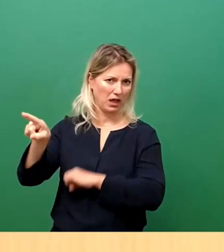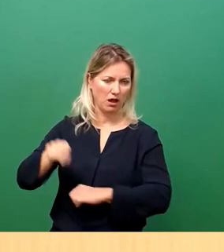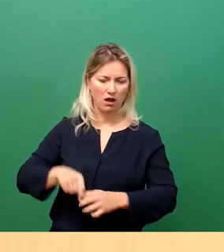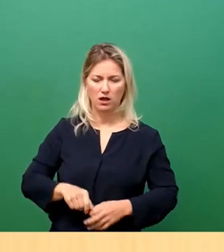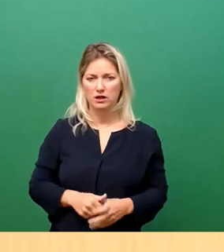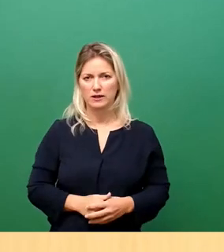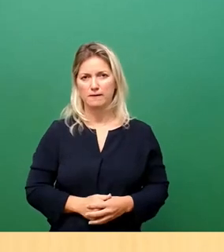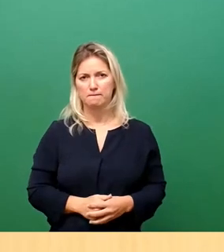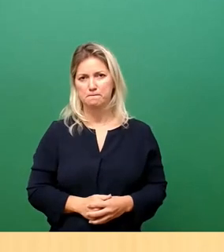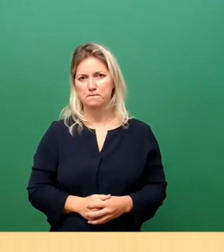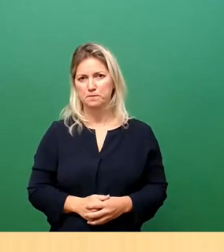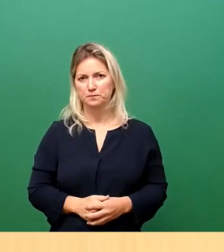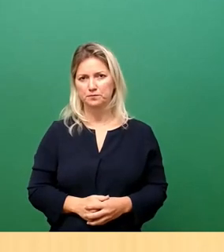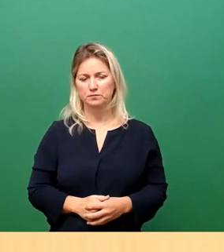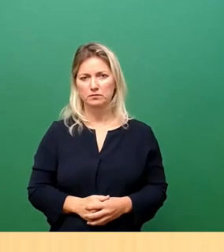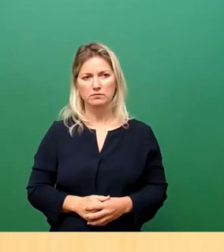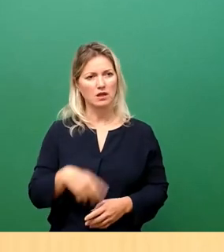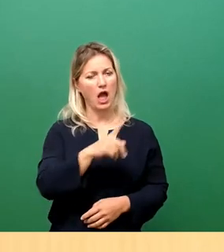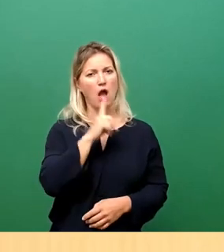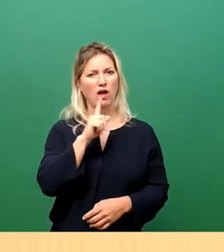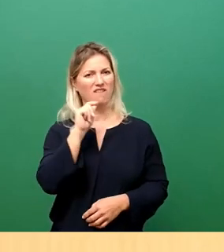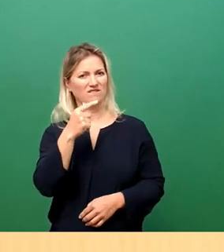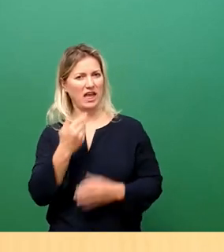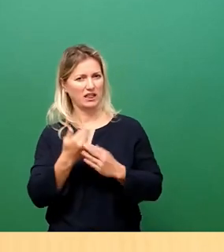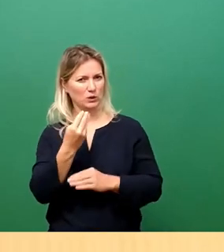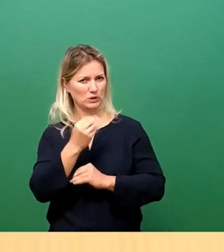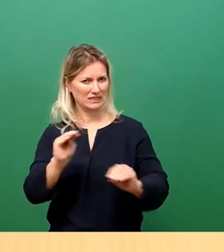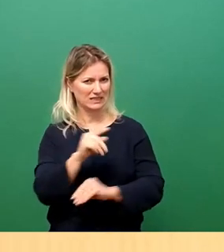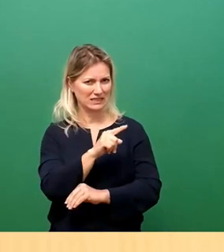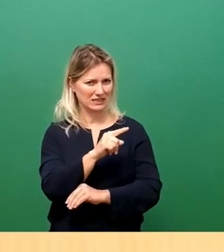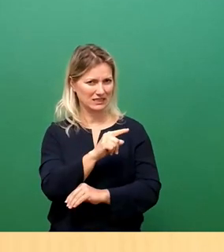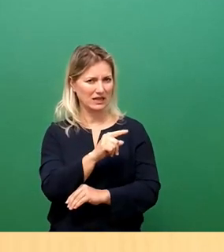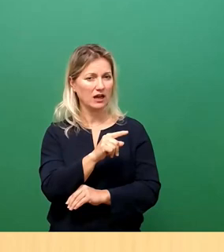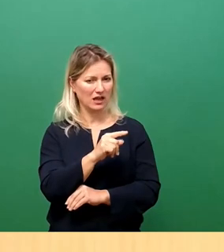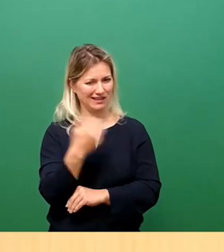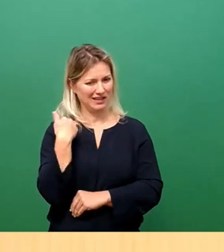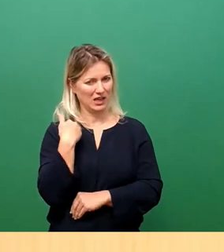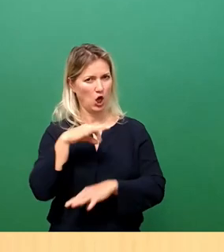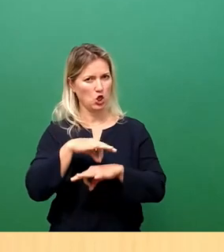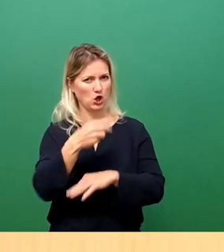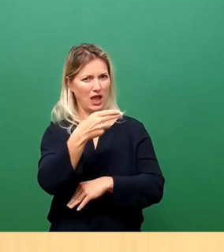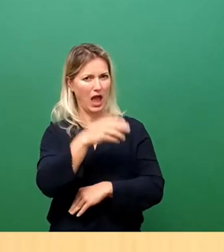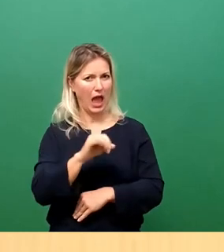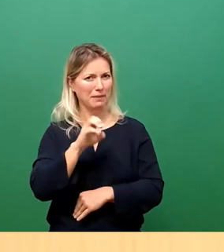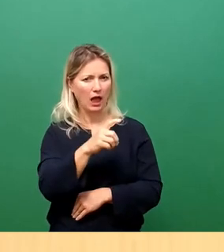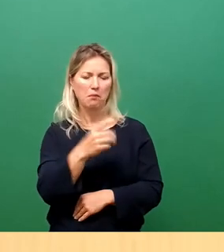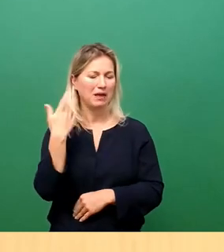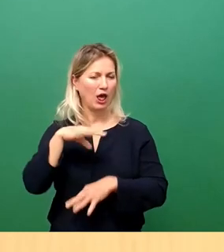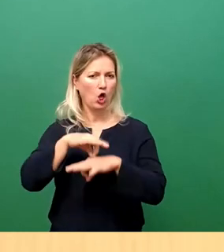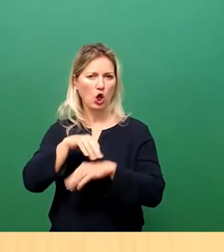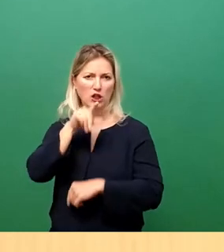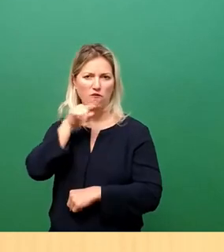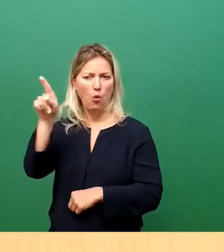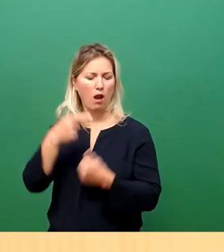Die Fake News, die Frau Dr. Heimt, die hier verbreitet hatte, dazu hat Frau Dr. Vogel schon hinlänglich